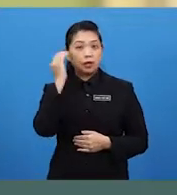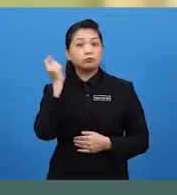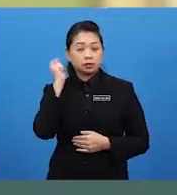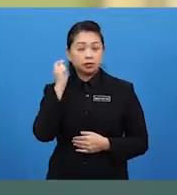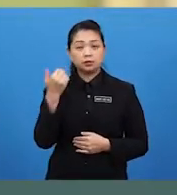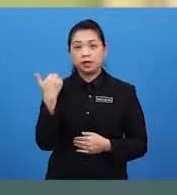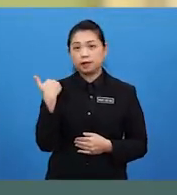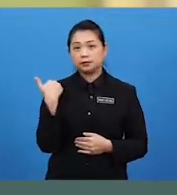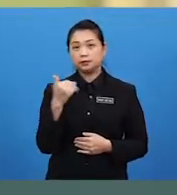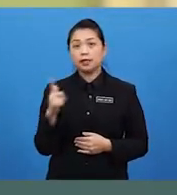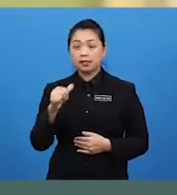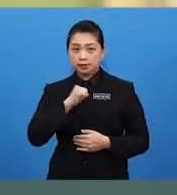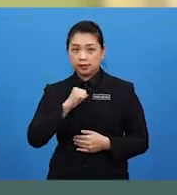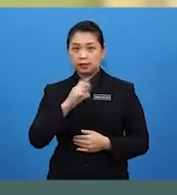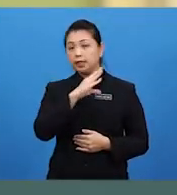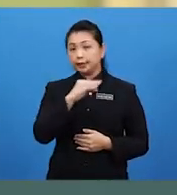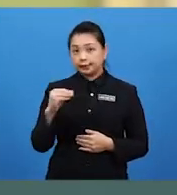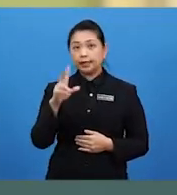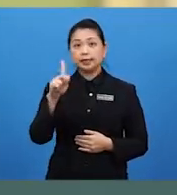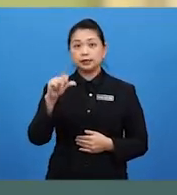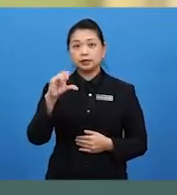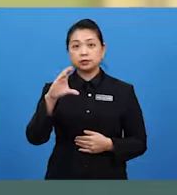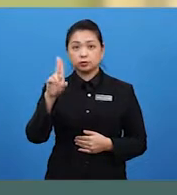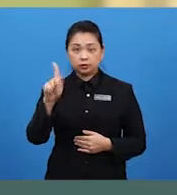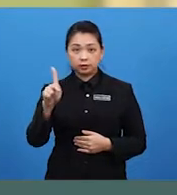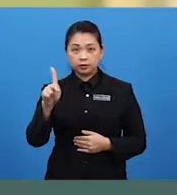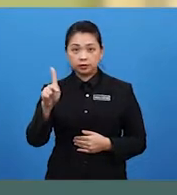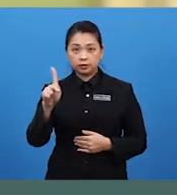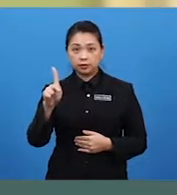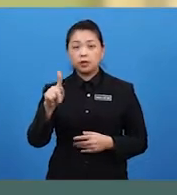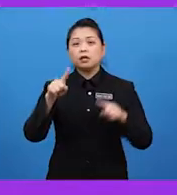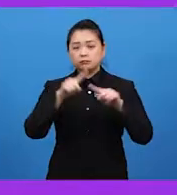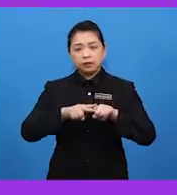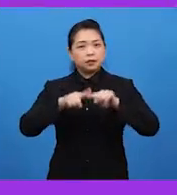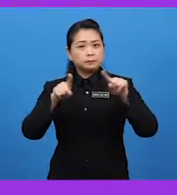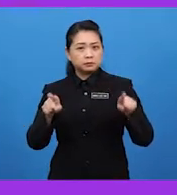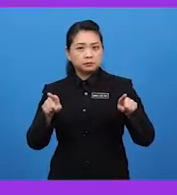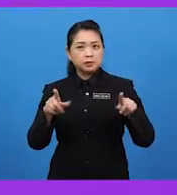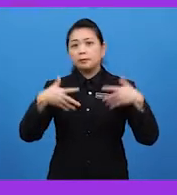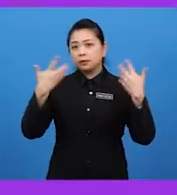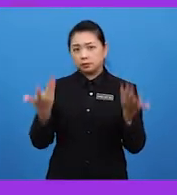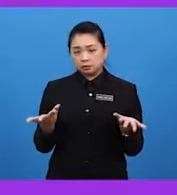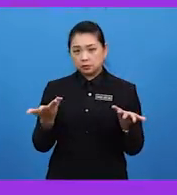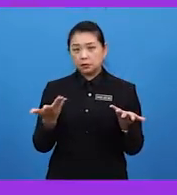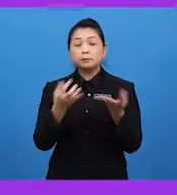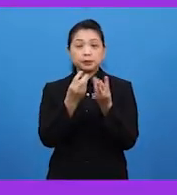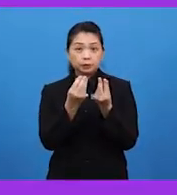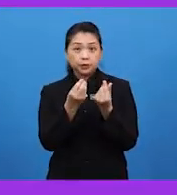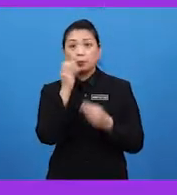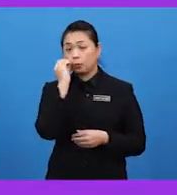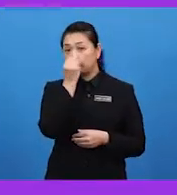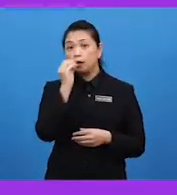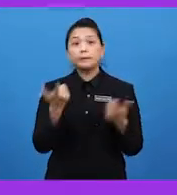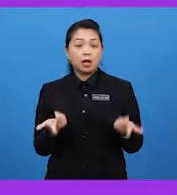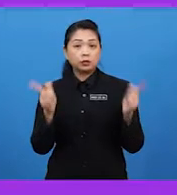ialah pendubungan sendiri dan pendubungan kacuk. Akan tetapi, bagaimanakah pendubungan ini boleh